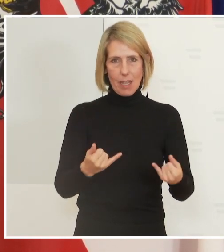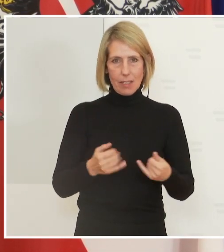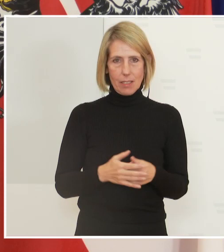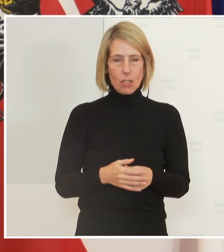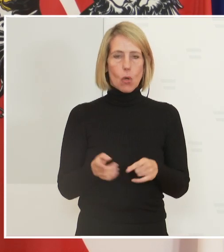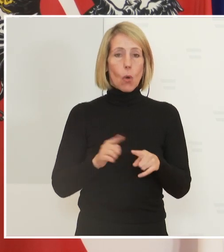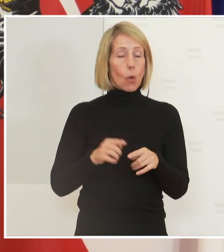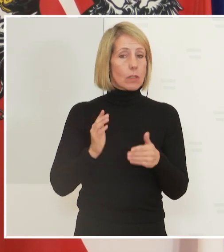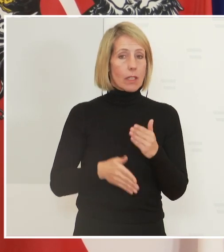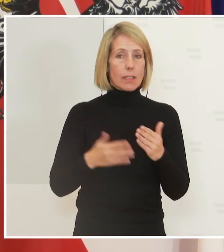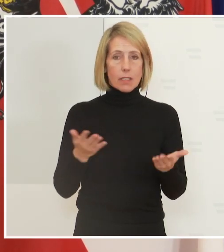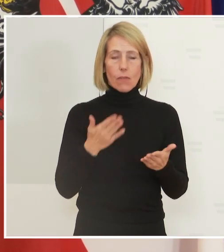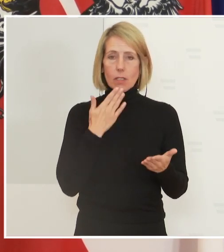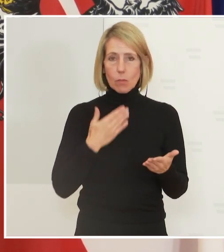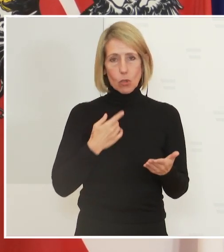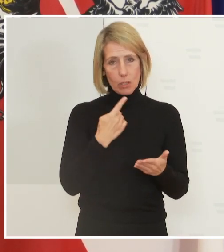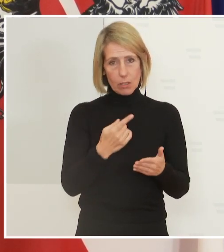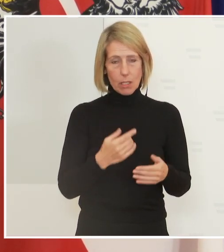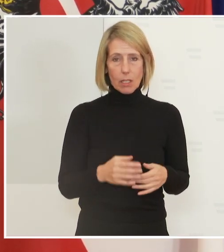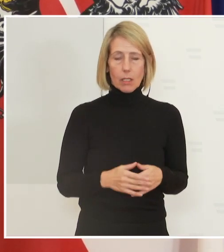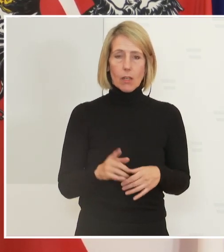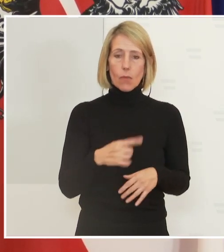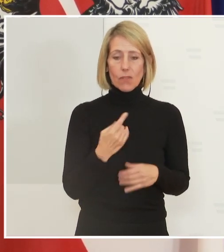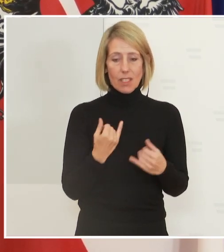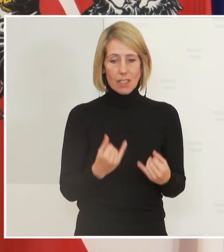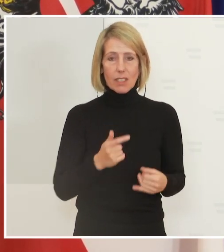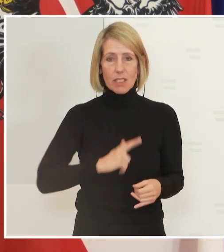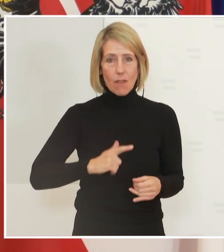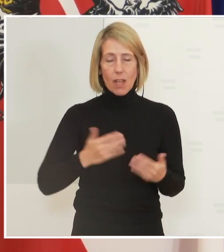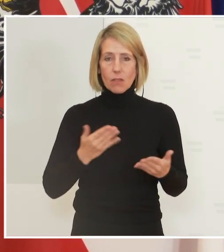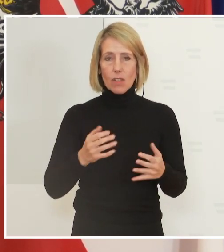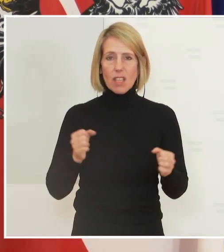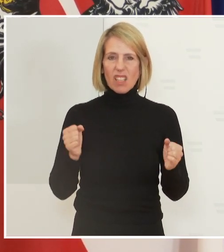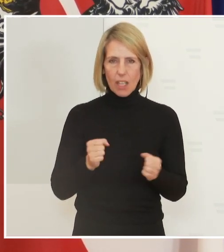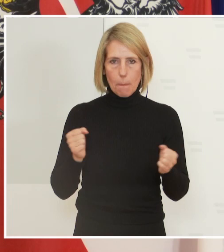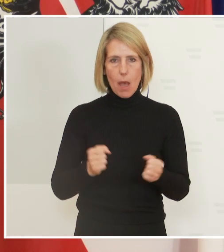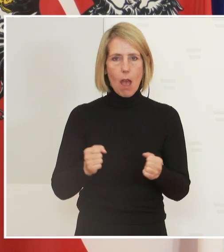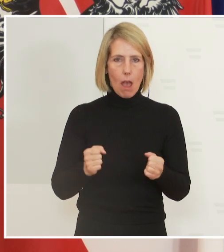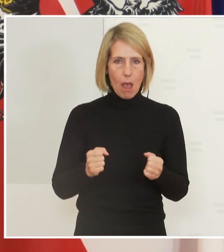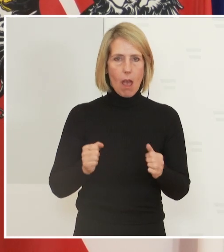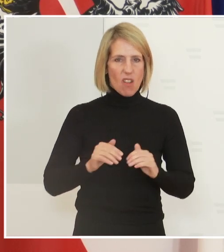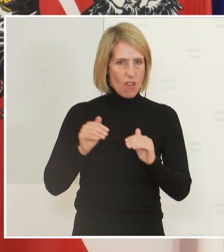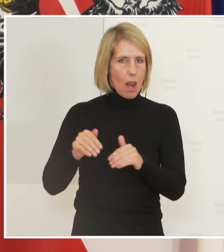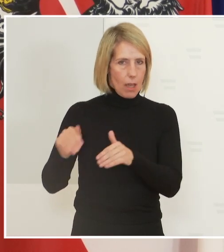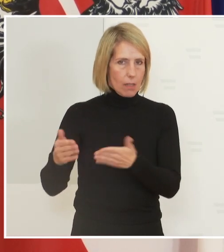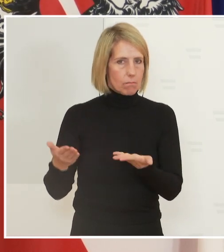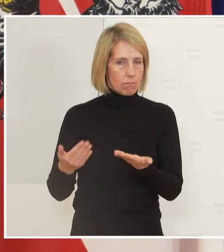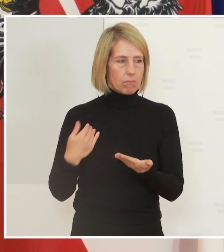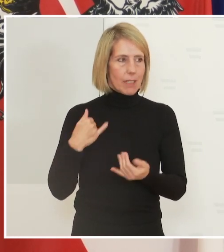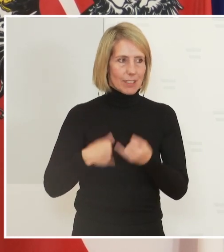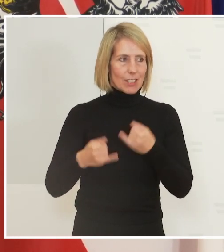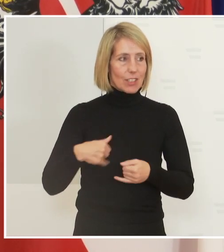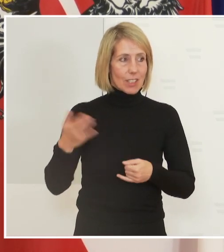hier noch anmerken will, ist, wir stehen vor der Grippewelle. Auch hier ist es ganz wesentlich, und das hat uns letztes Jahr